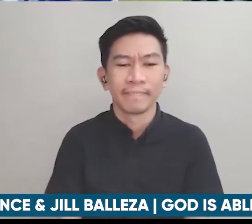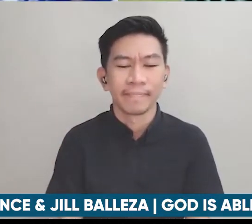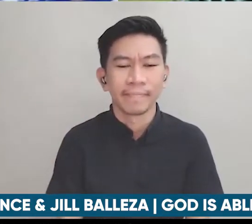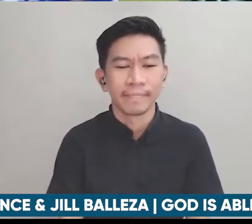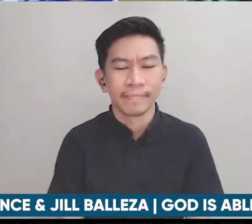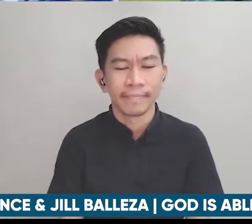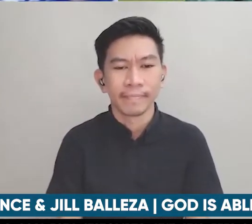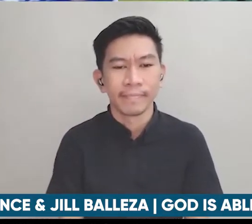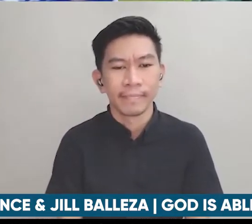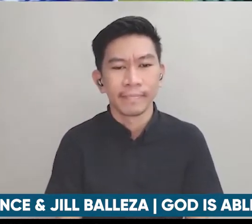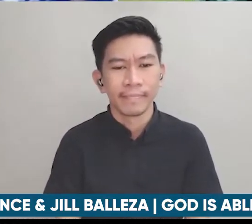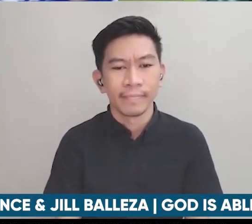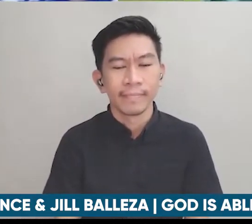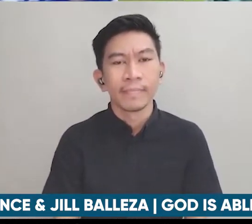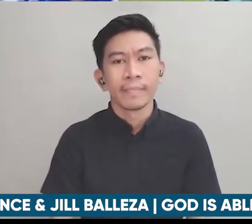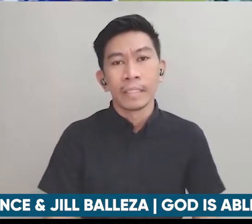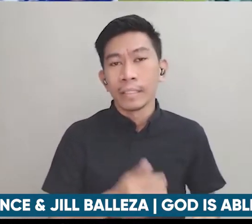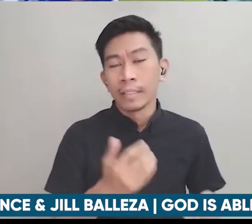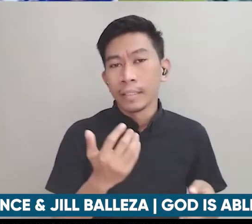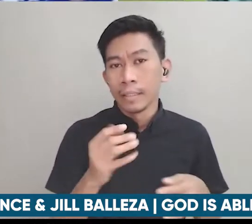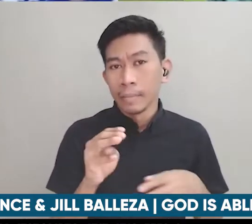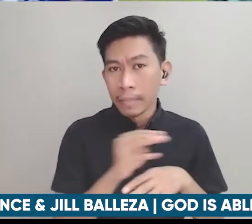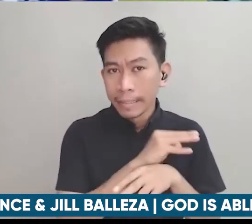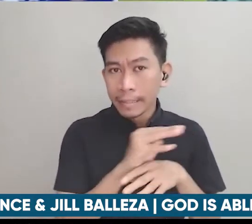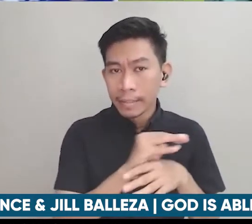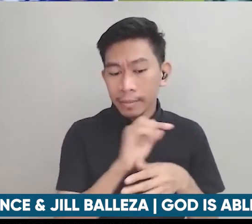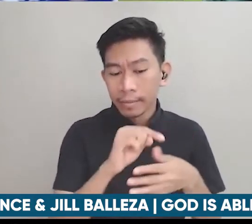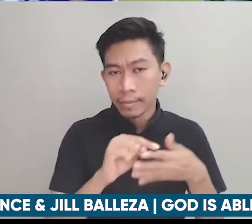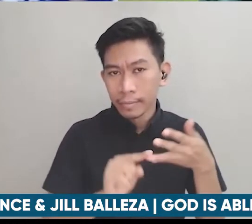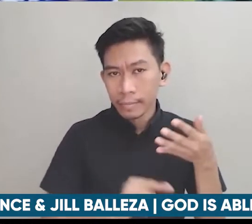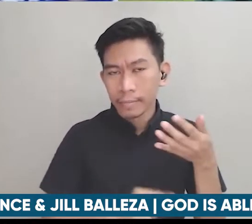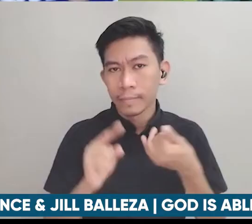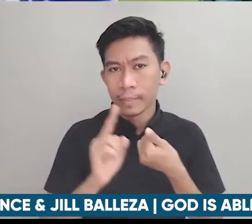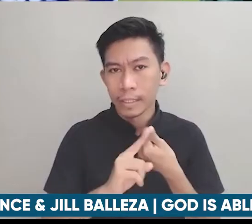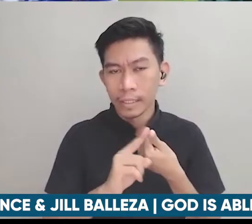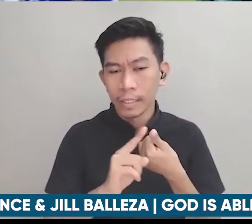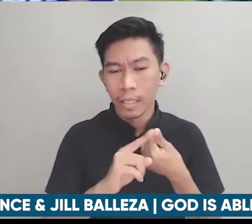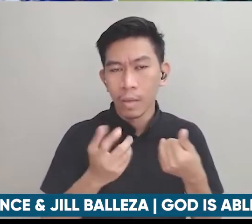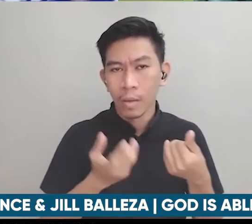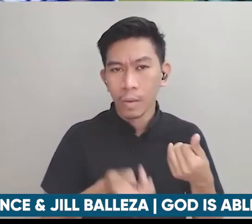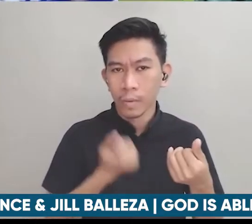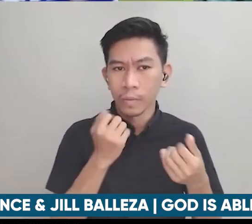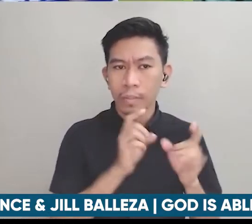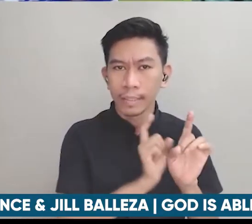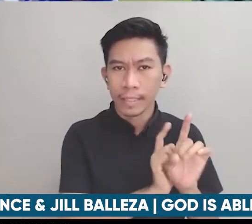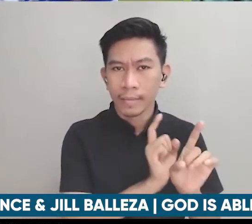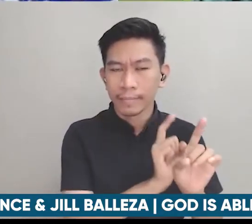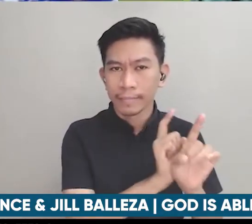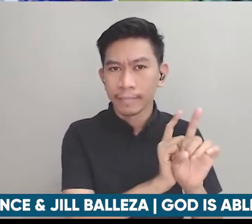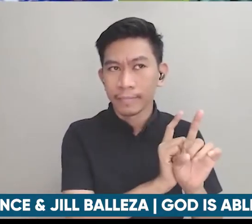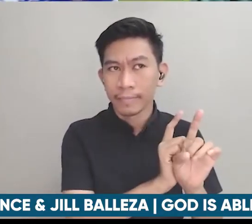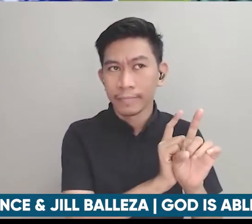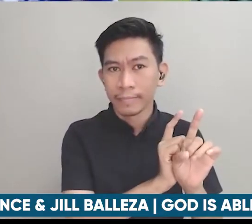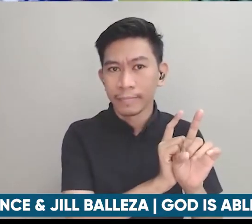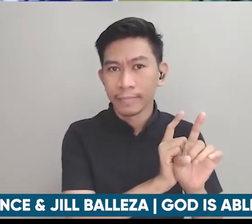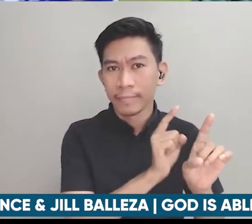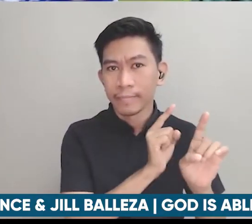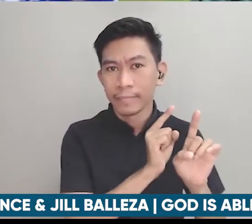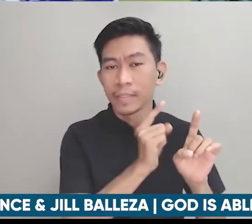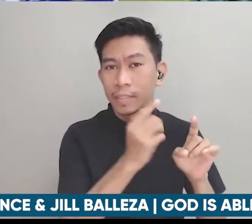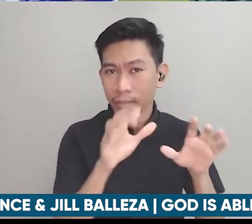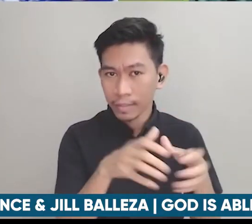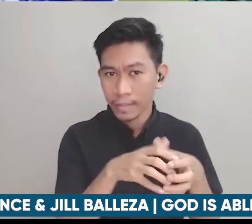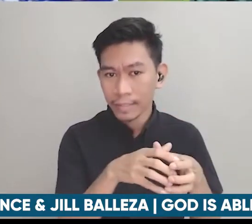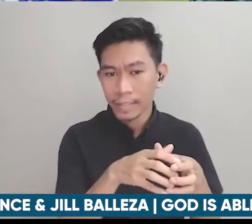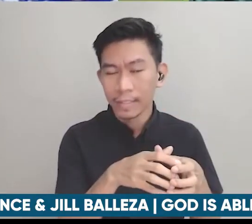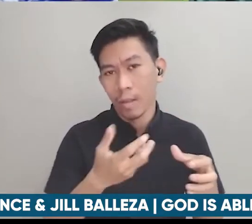po ministries that we handle we have our own discipleship group si si ako meron akong sarili